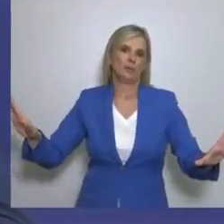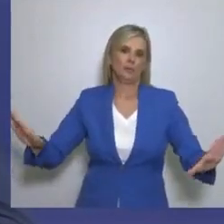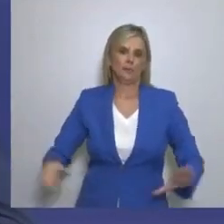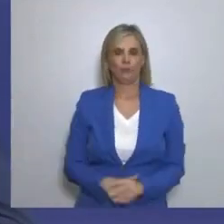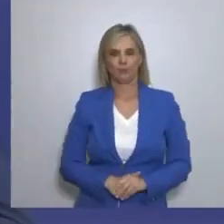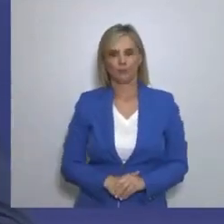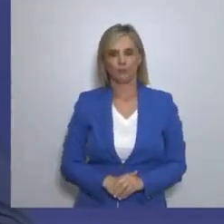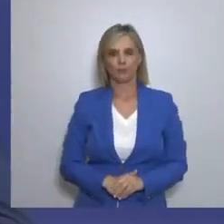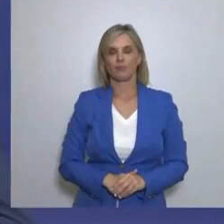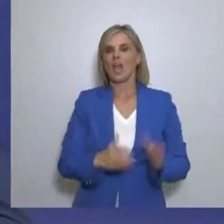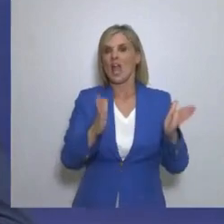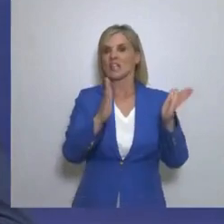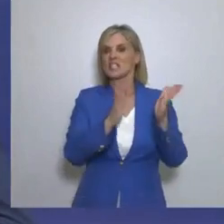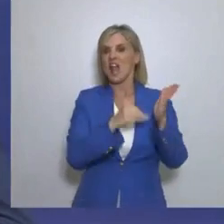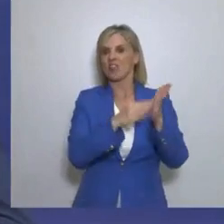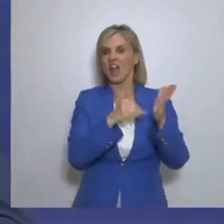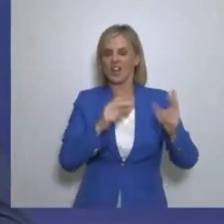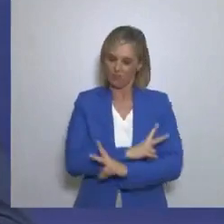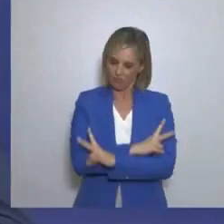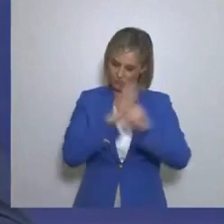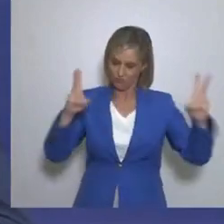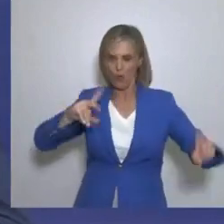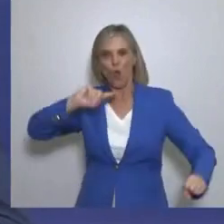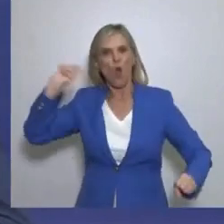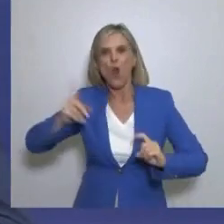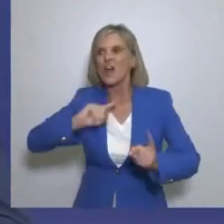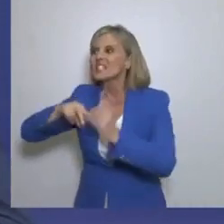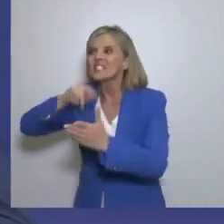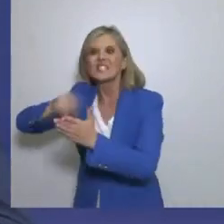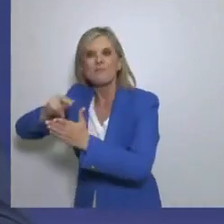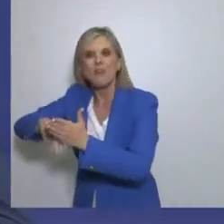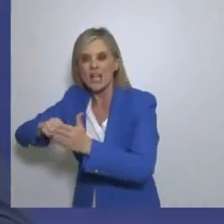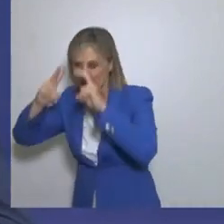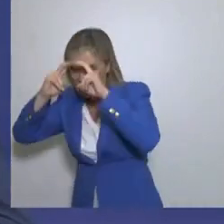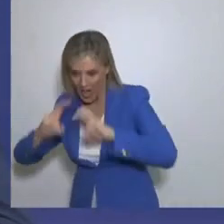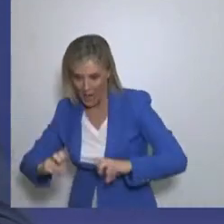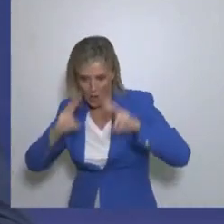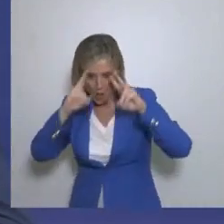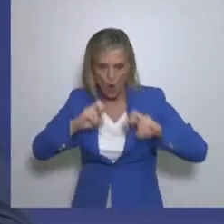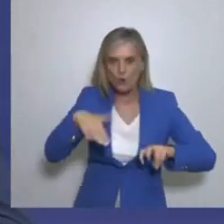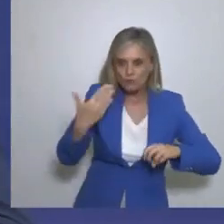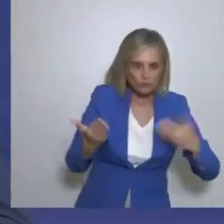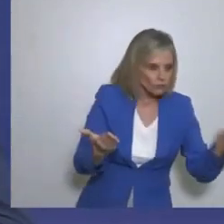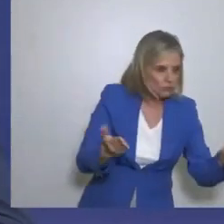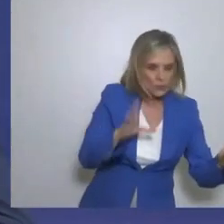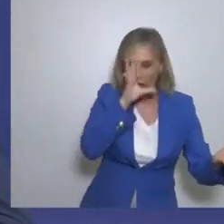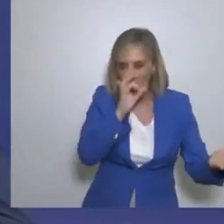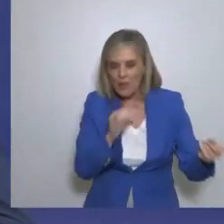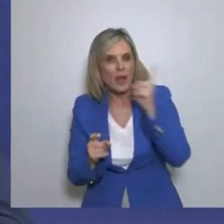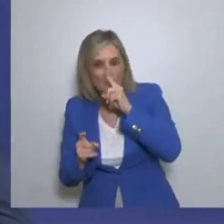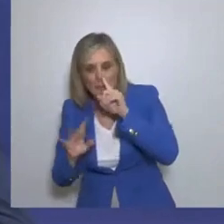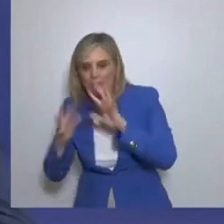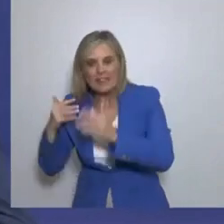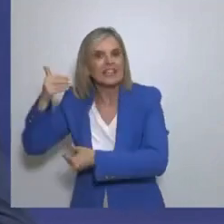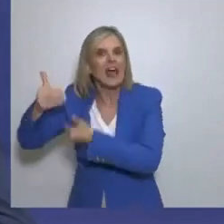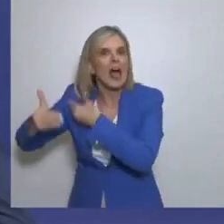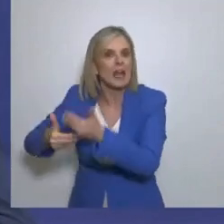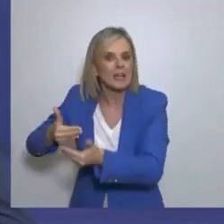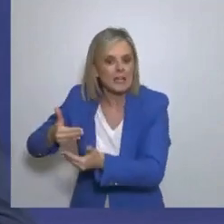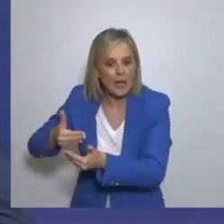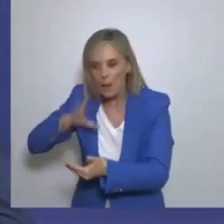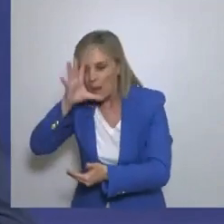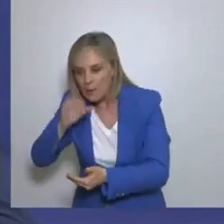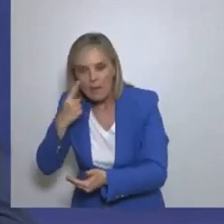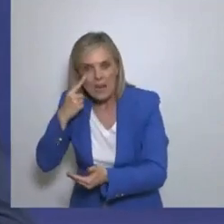συμβάσεις Θα ξεκαθαρίσει ένα πεδίο Όλων των συμβάσεων στη χώρα μας Διαχρονικά από όταν είναι το ελληνικό κράτος Το τι έχει γίνει γιατί πραγματικά έχουμε πιάσει